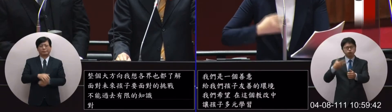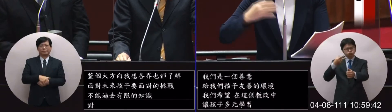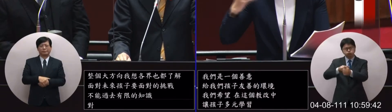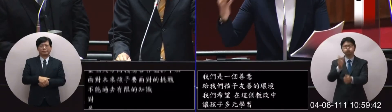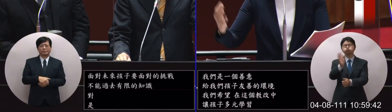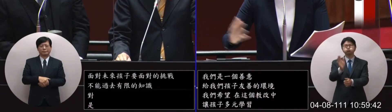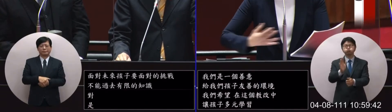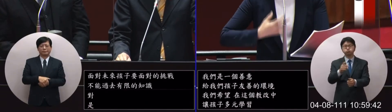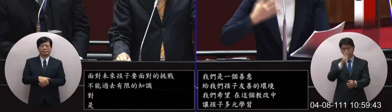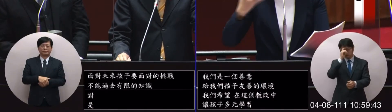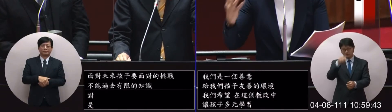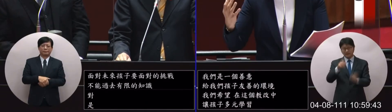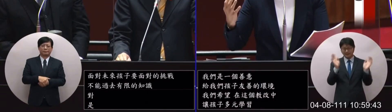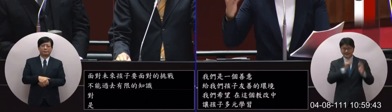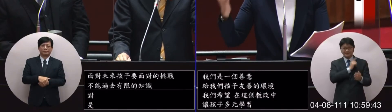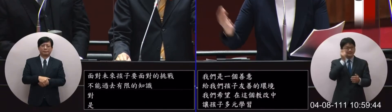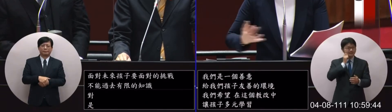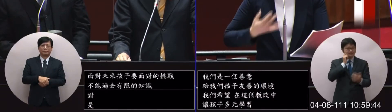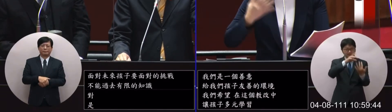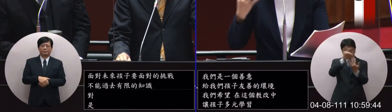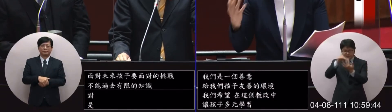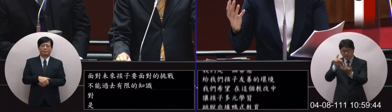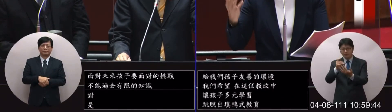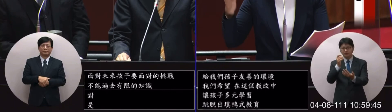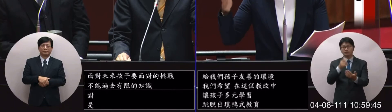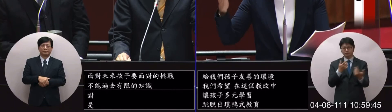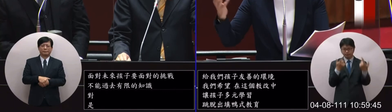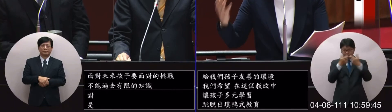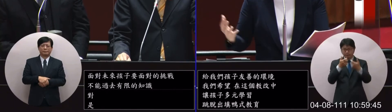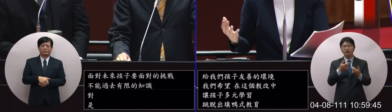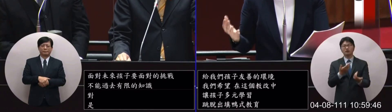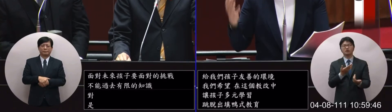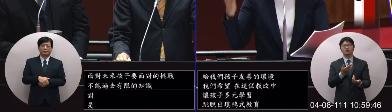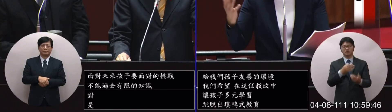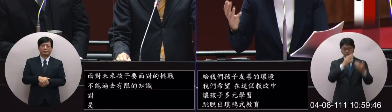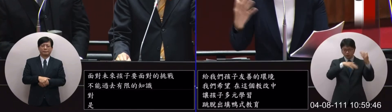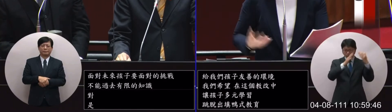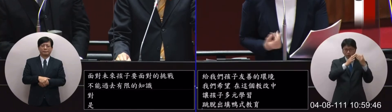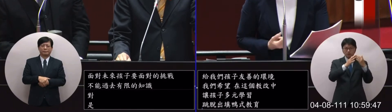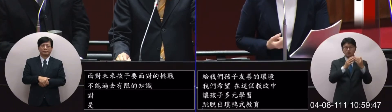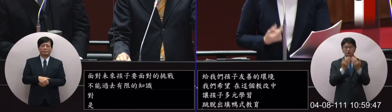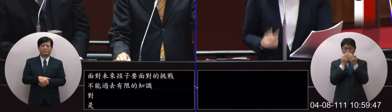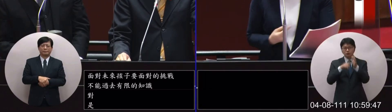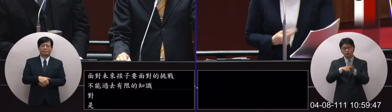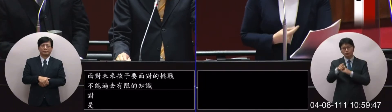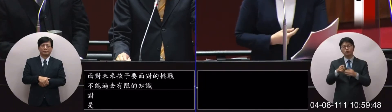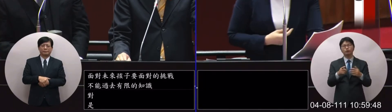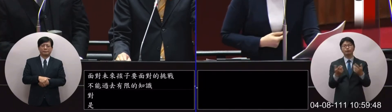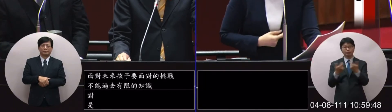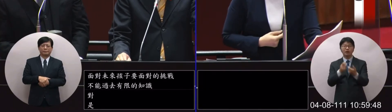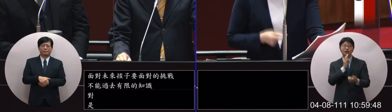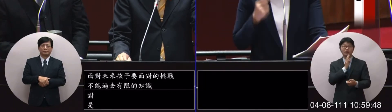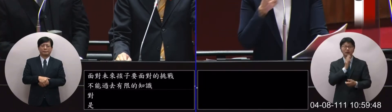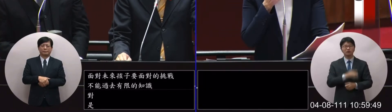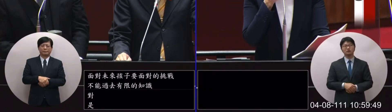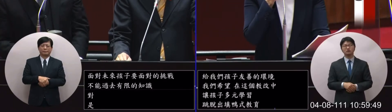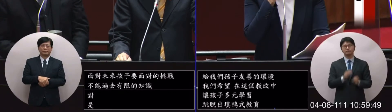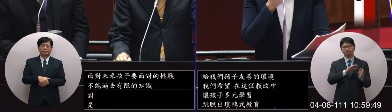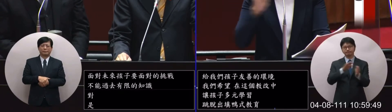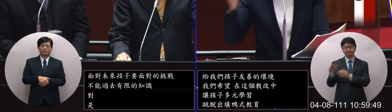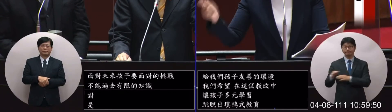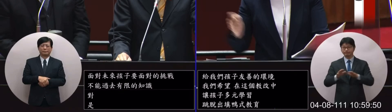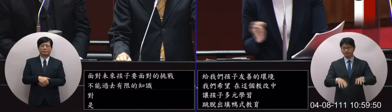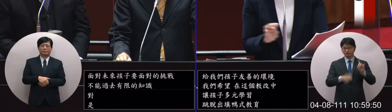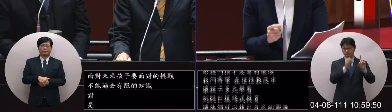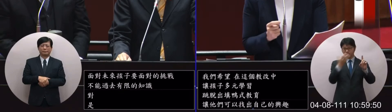可以找出自己的興趣選擇適當的一個學校科系去讀但是你知道嗎108